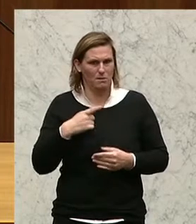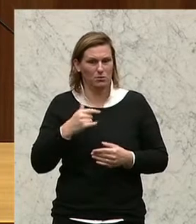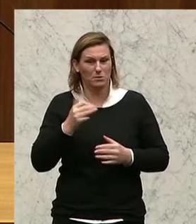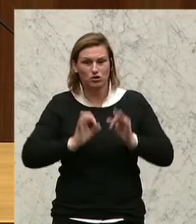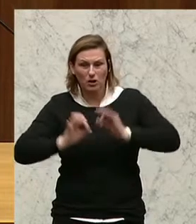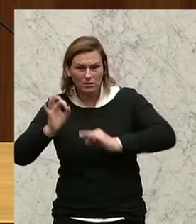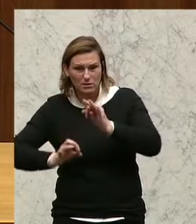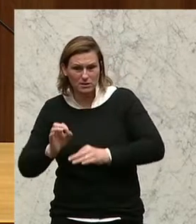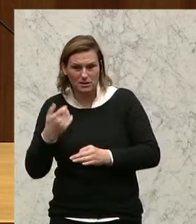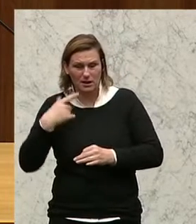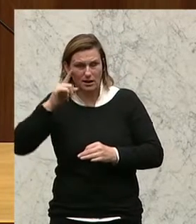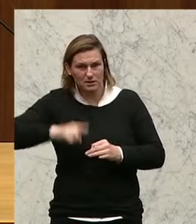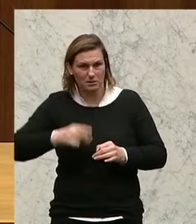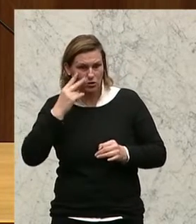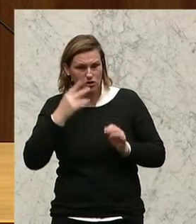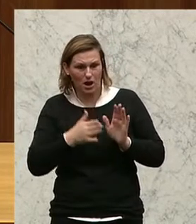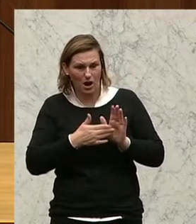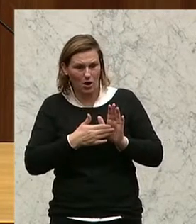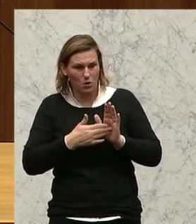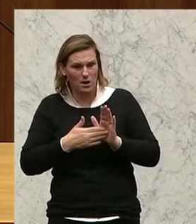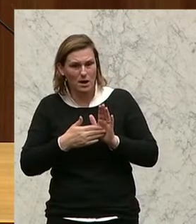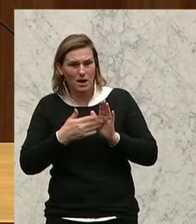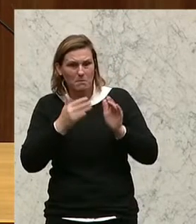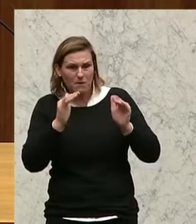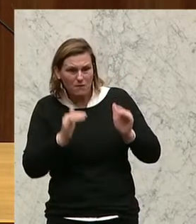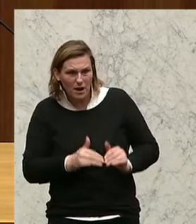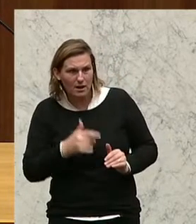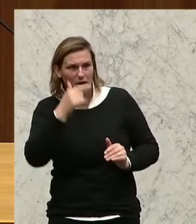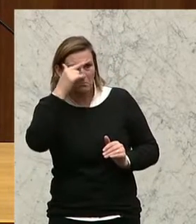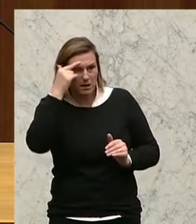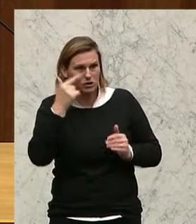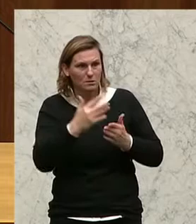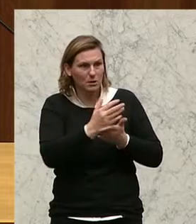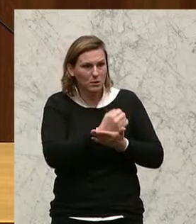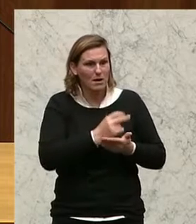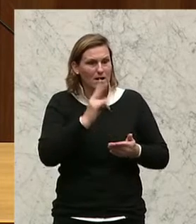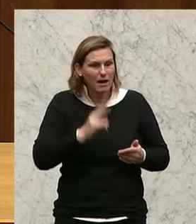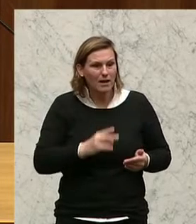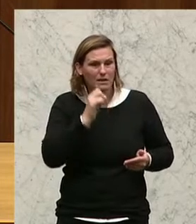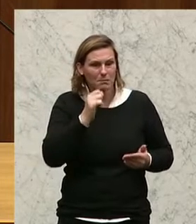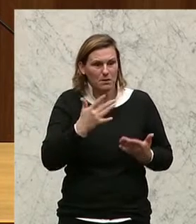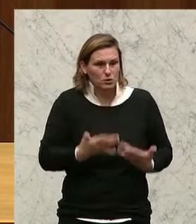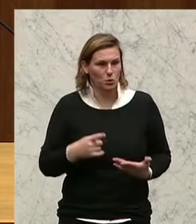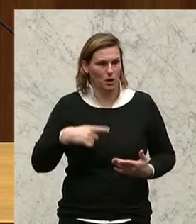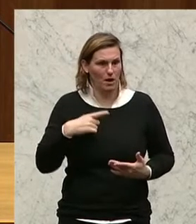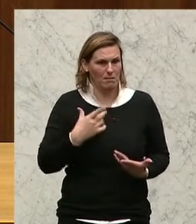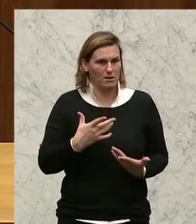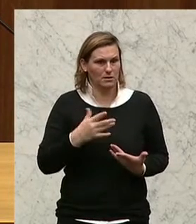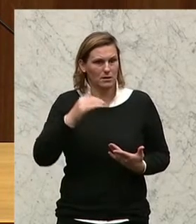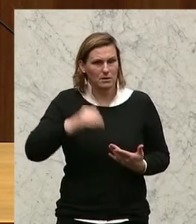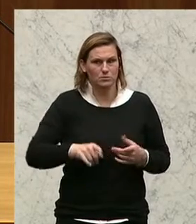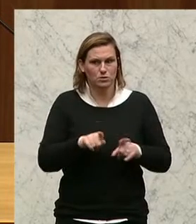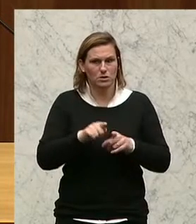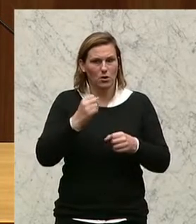Statistik in den letzten Monaten hat Ihnen ausgewiesen, dass immer weniger Menschen von dem, was sie verdienen, überhaupt leben können. Da müssen doch bei Ihnen